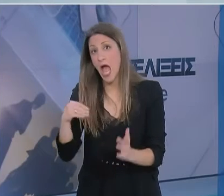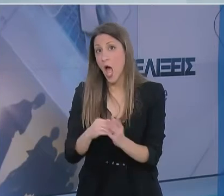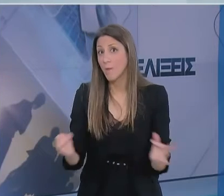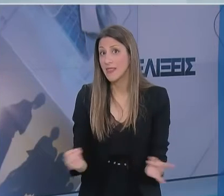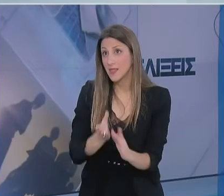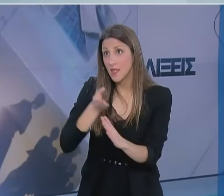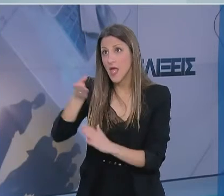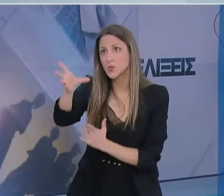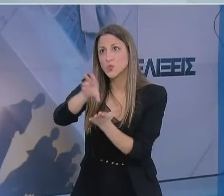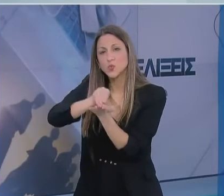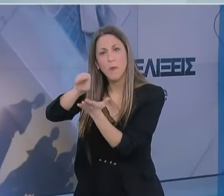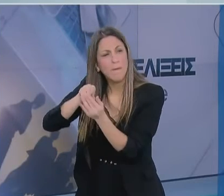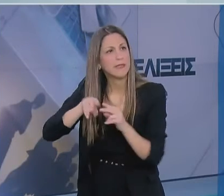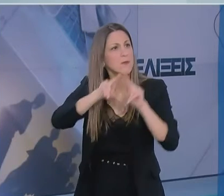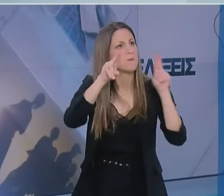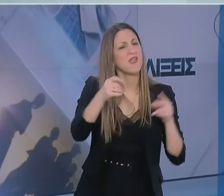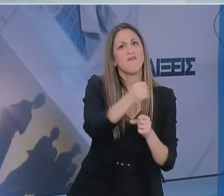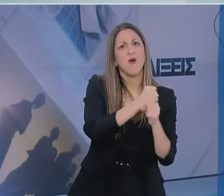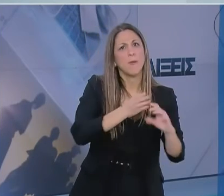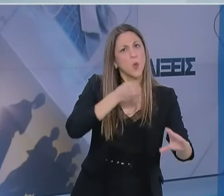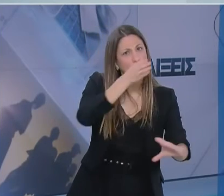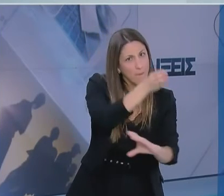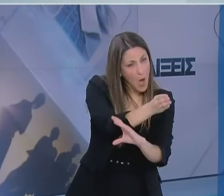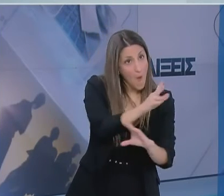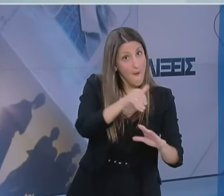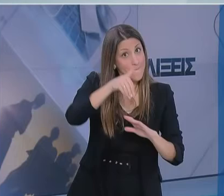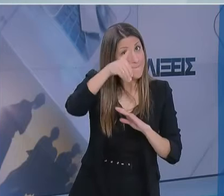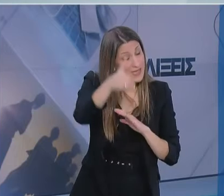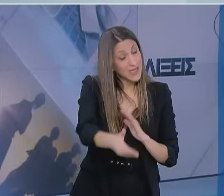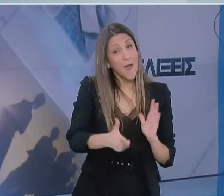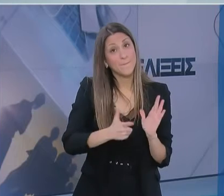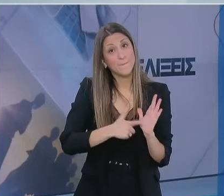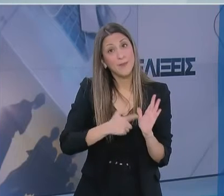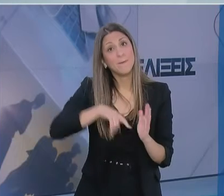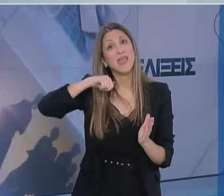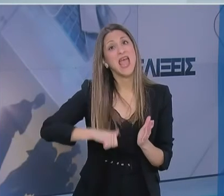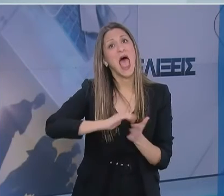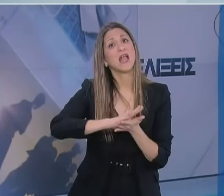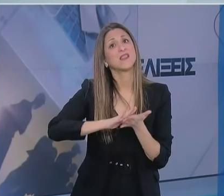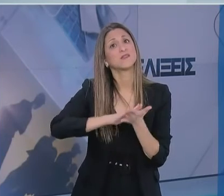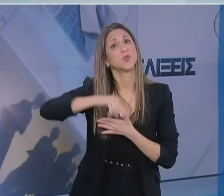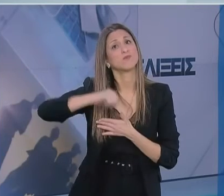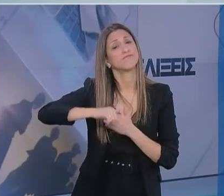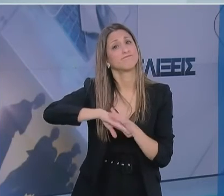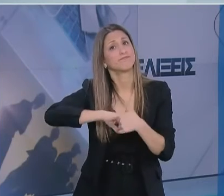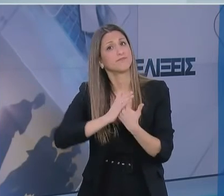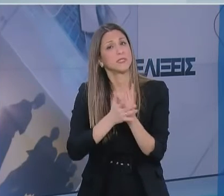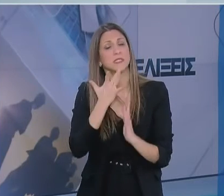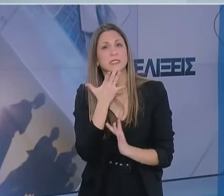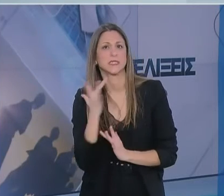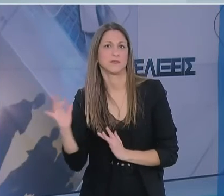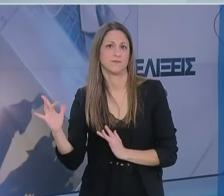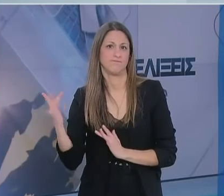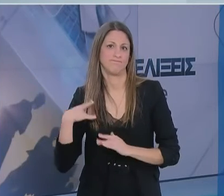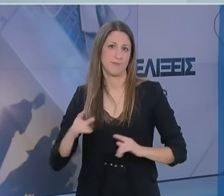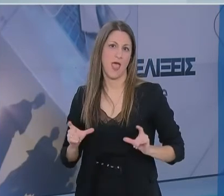σούπερ μάρκετ, στο φαρμακείο ή όταν χρησιμοποιούμε δημόσιες συγκοινωνίες. Αυτή η στρατηγική είναι μια καλύτερη άμυνα έναντι του